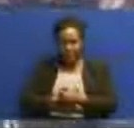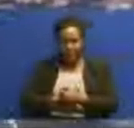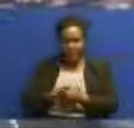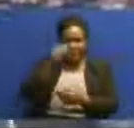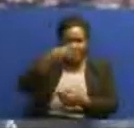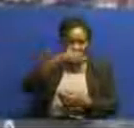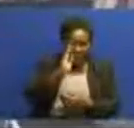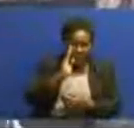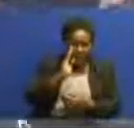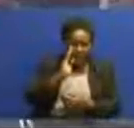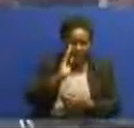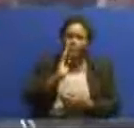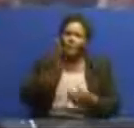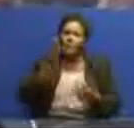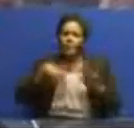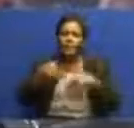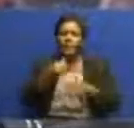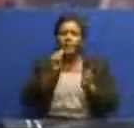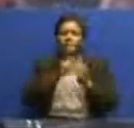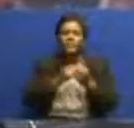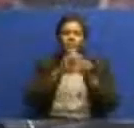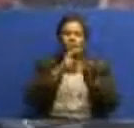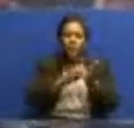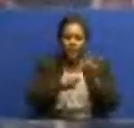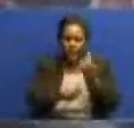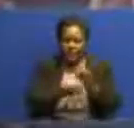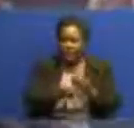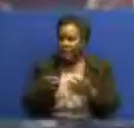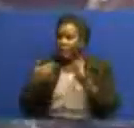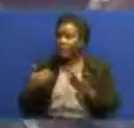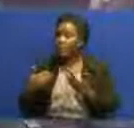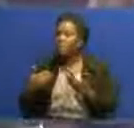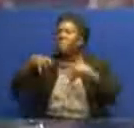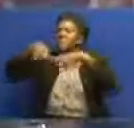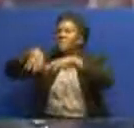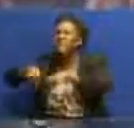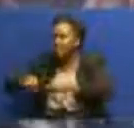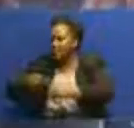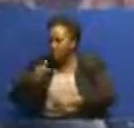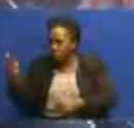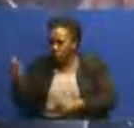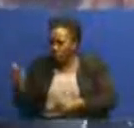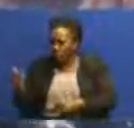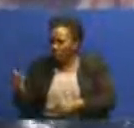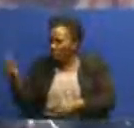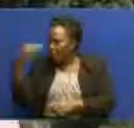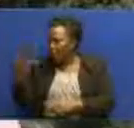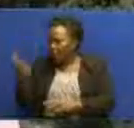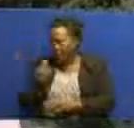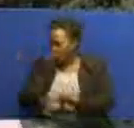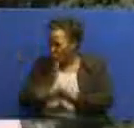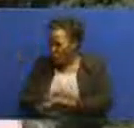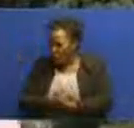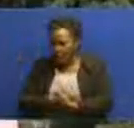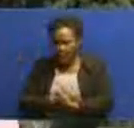tunataka vitu vya aina hii aina hii lakini sasa mnakuja tu mnakamata bila kukukua ilimu vizuri kwa hiyo